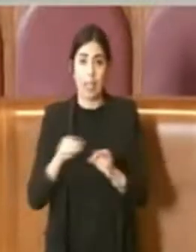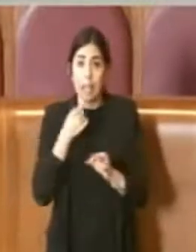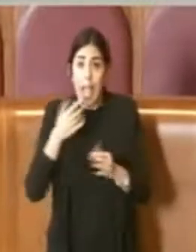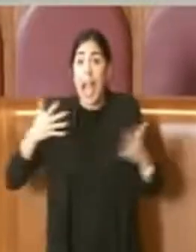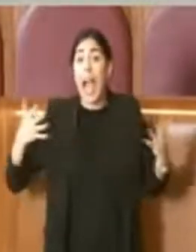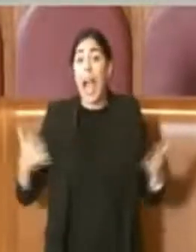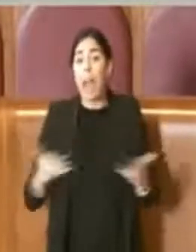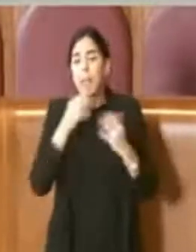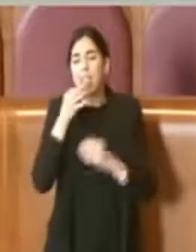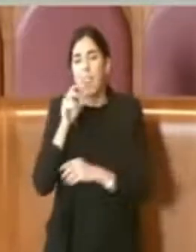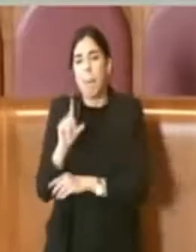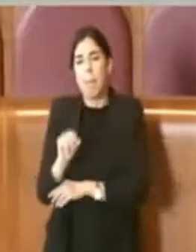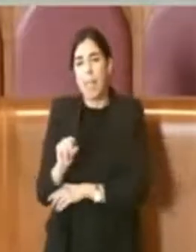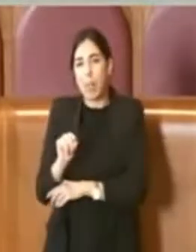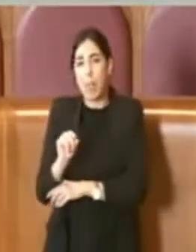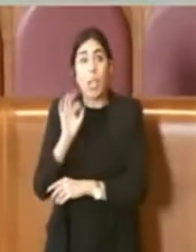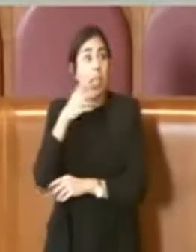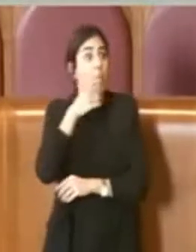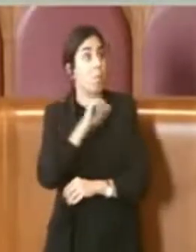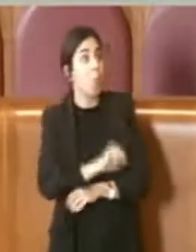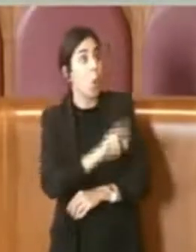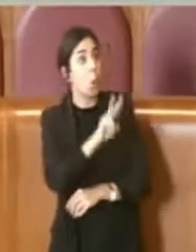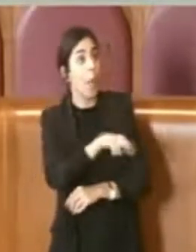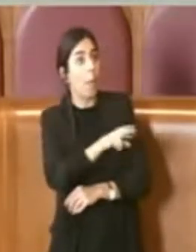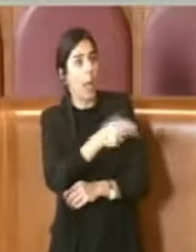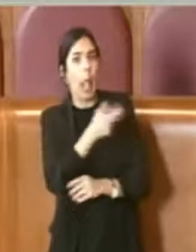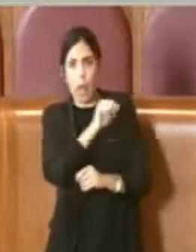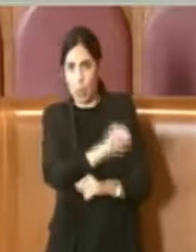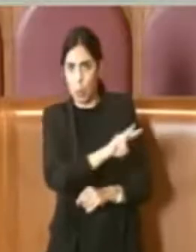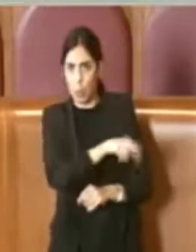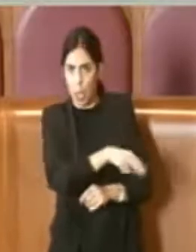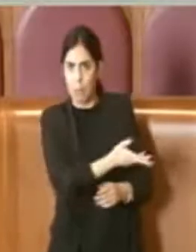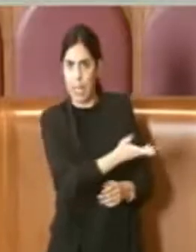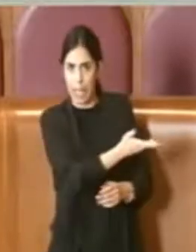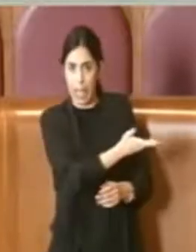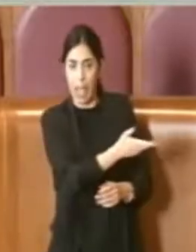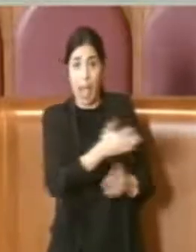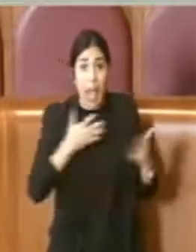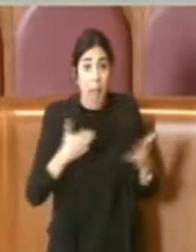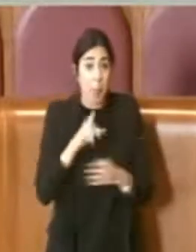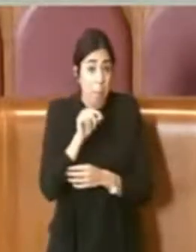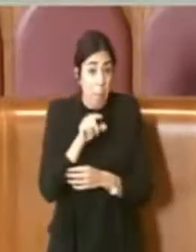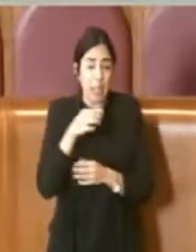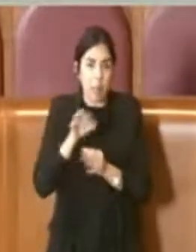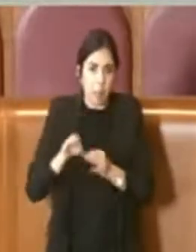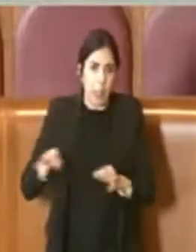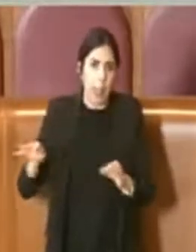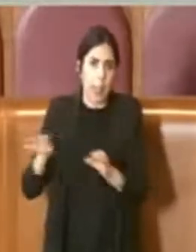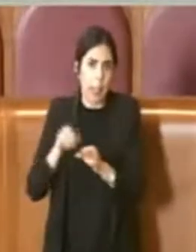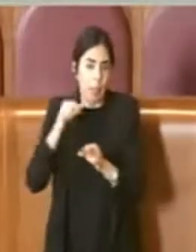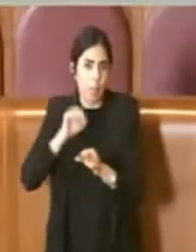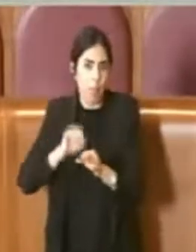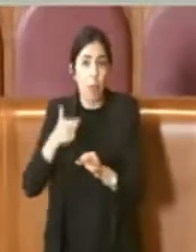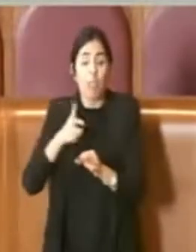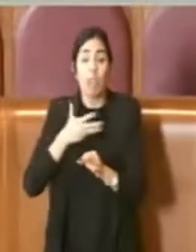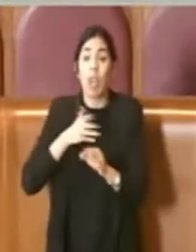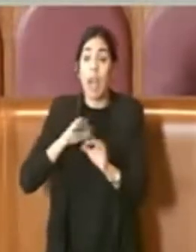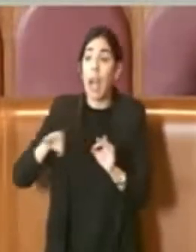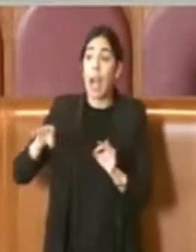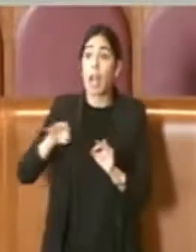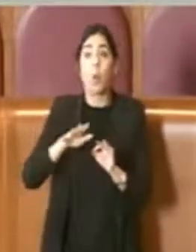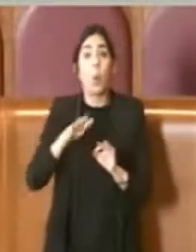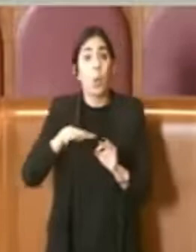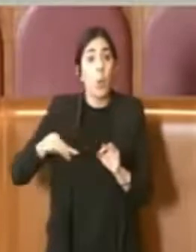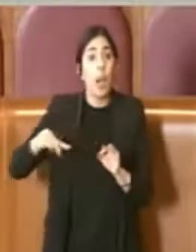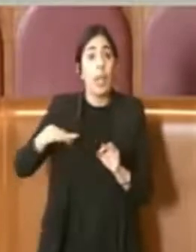duemila metri la faremo da duemila metri. Ma diciamo almeno, perché ci sono delle volte dei quartieri e delle situazioni in cui